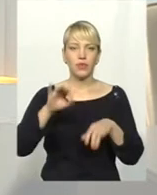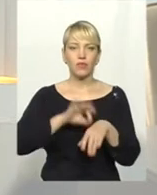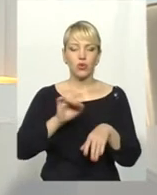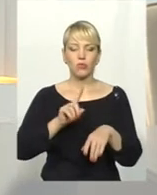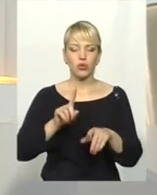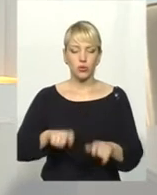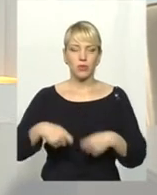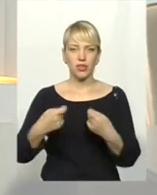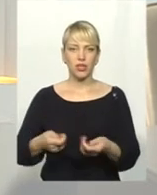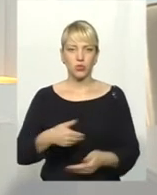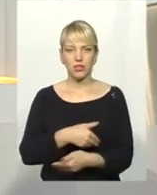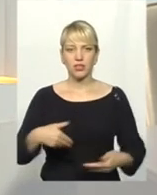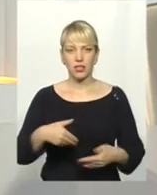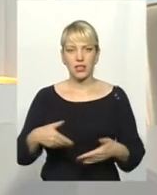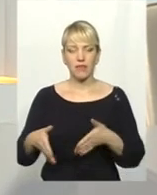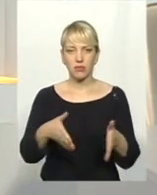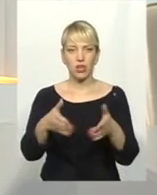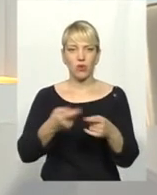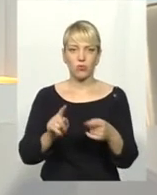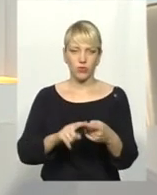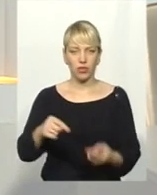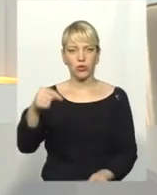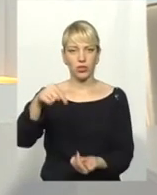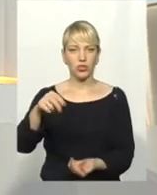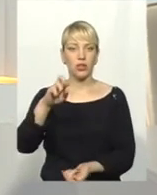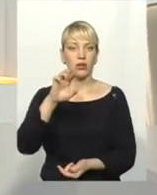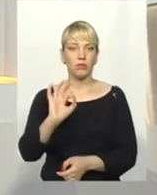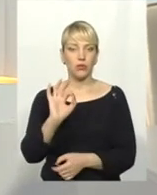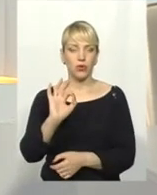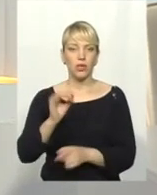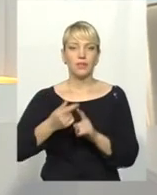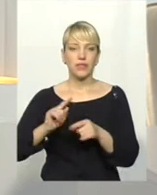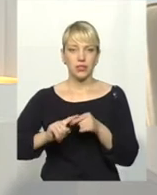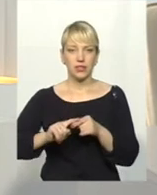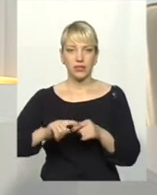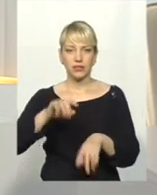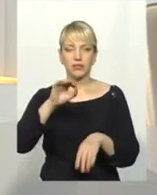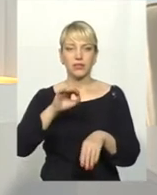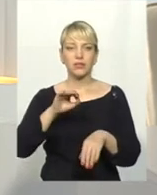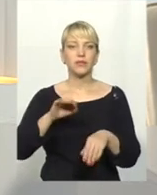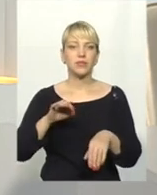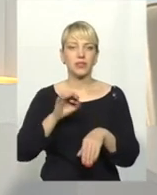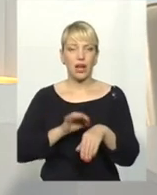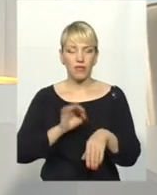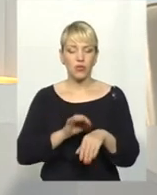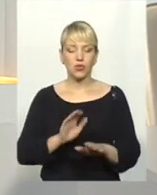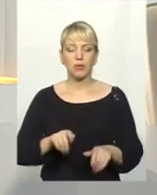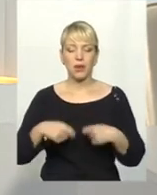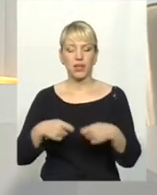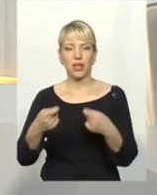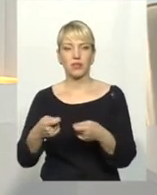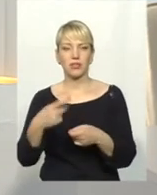що передаються статевим шляхом, вона досить доречна, бо саме таким шляхом передаються більше 20